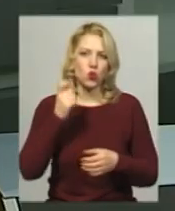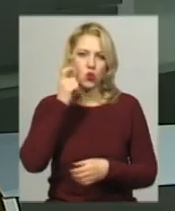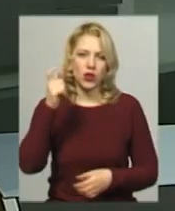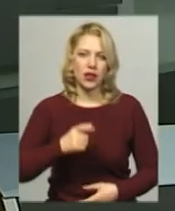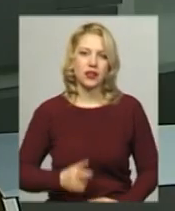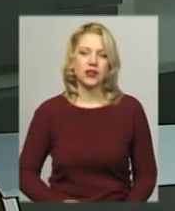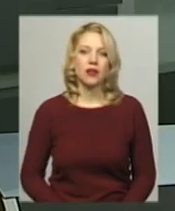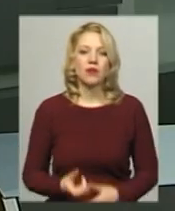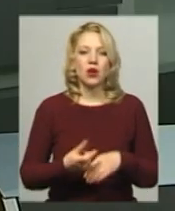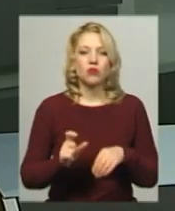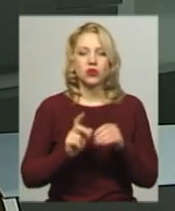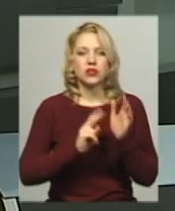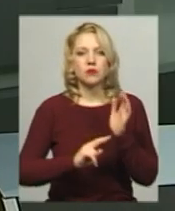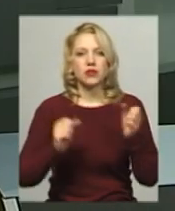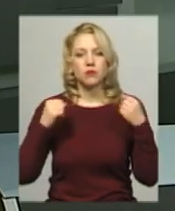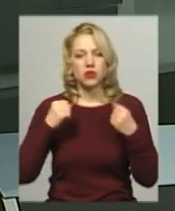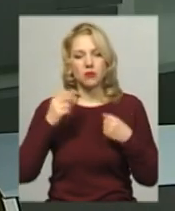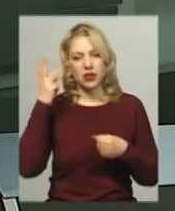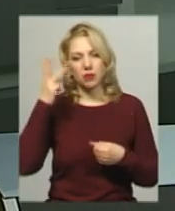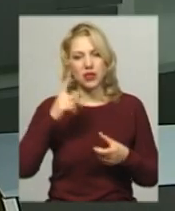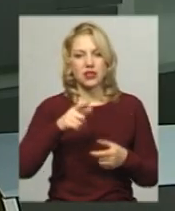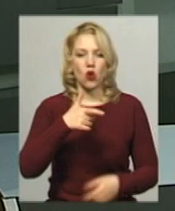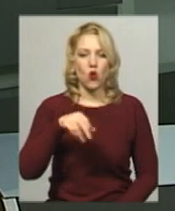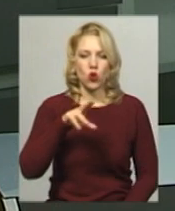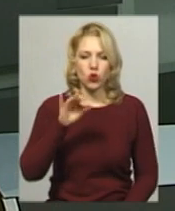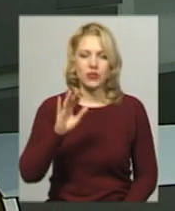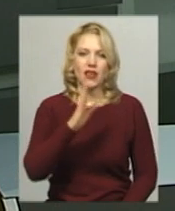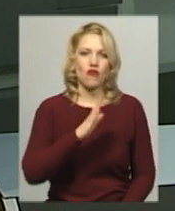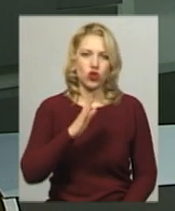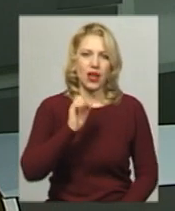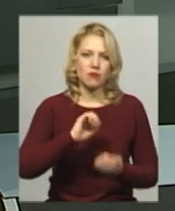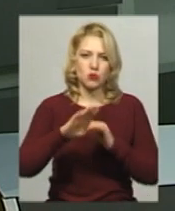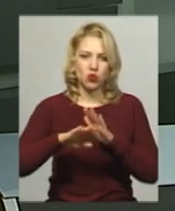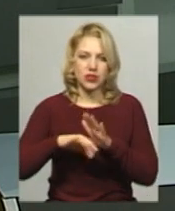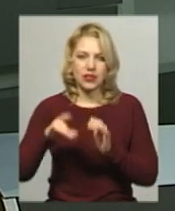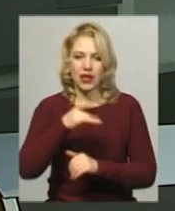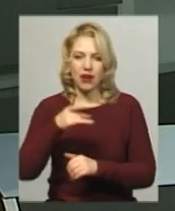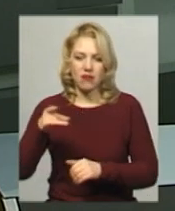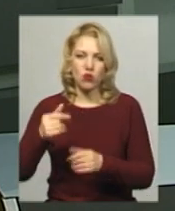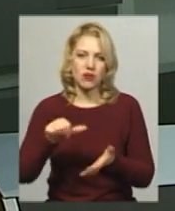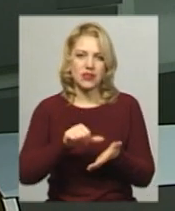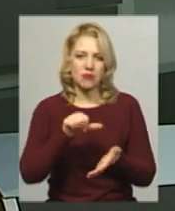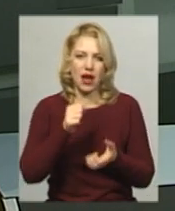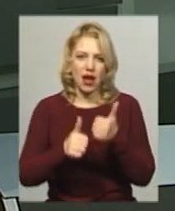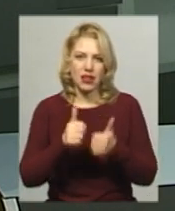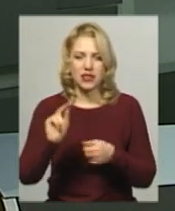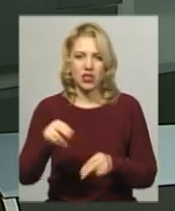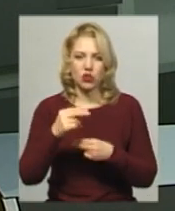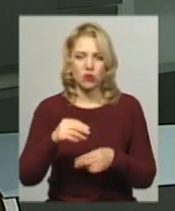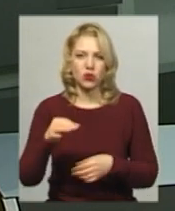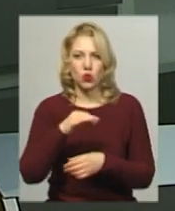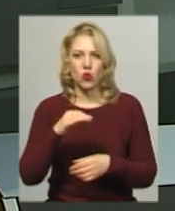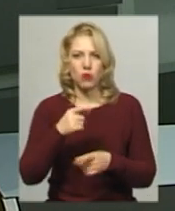Понад 70 спортсменів з Хмельницького, також з Городоцького, Волочийського та Кам'янськ-Подільського районів змагалася на чемпіонаті в області з